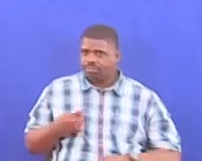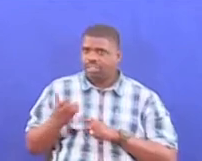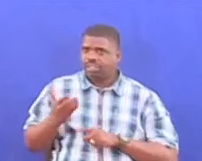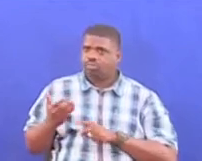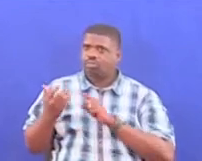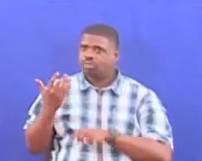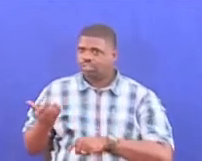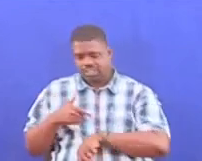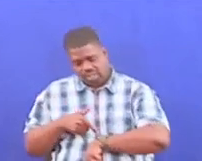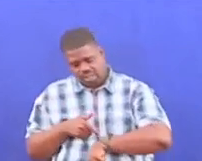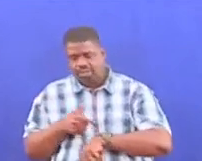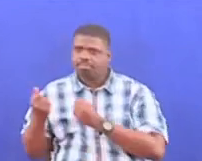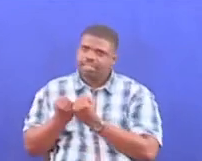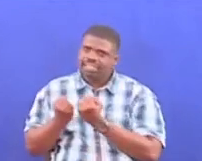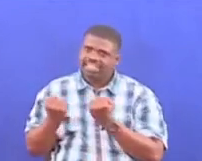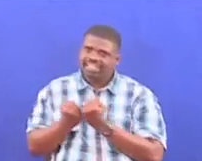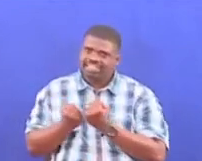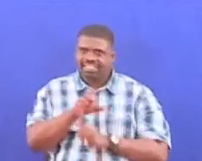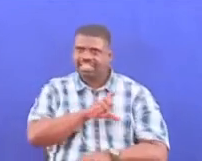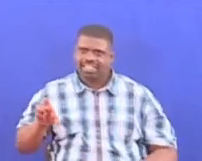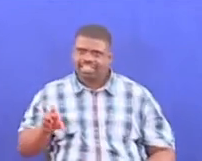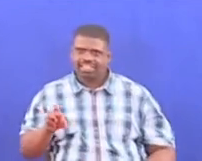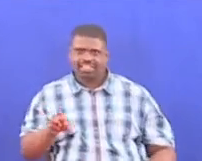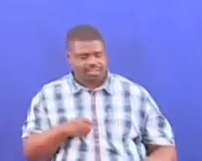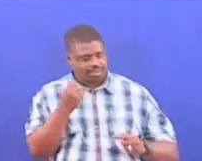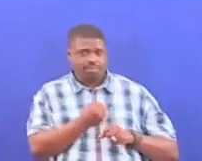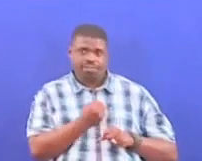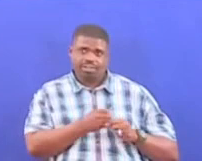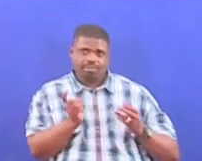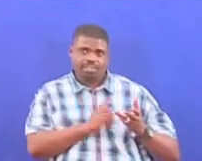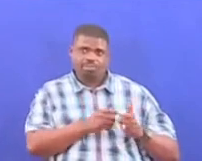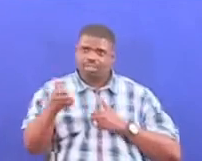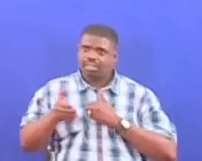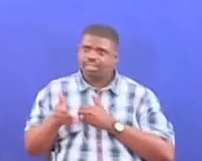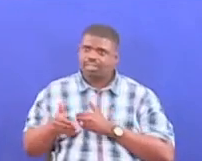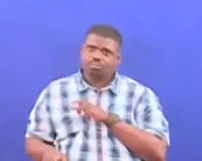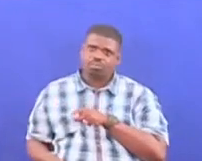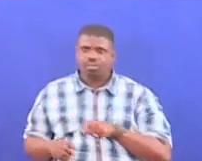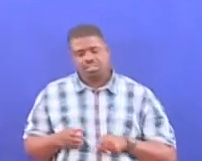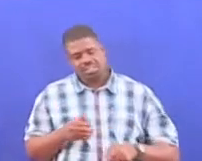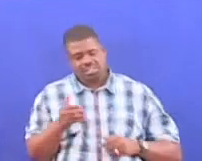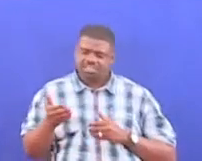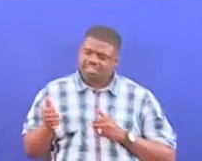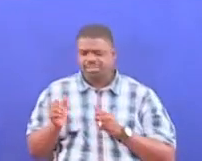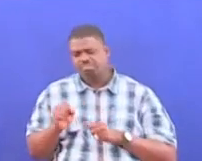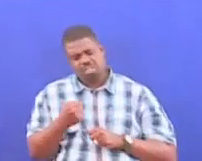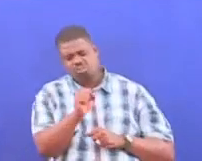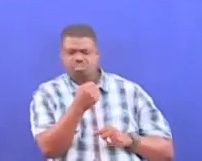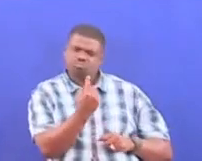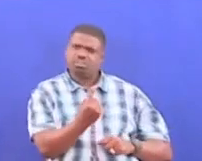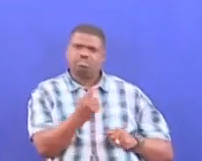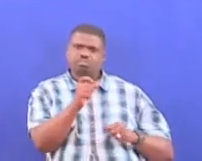mikuwa natakeo kumwaka, walao mproduzu kadi milioni. Nimefanya maesabuyangu hapa. Almost 11.000.000. Kama mtu wafanya kazi kwa